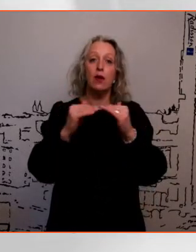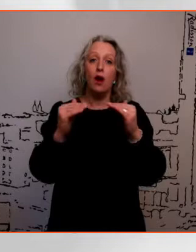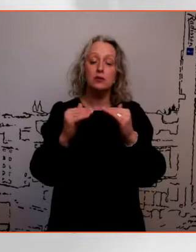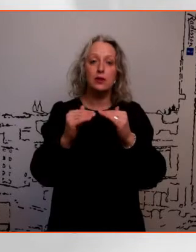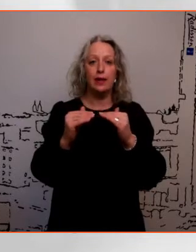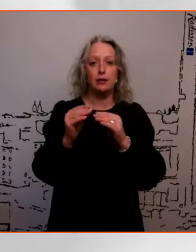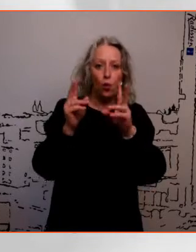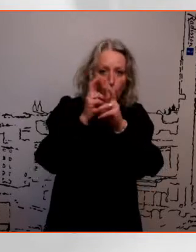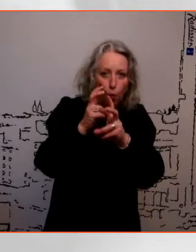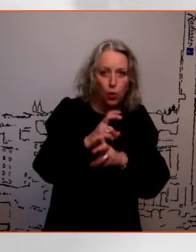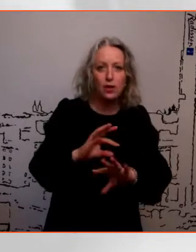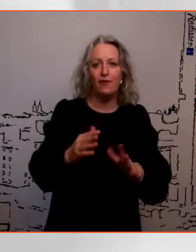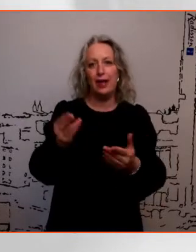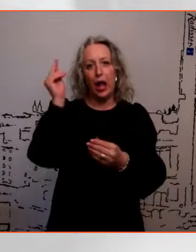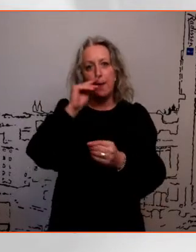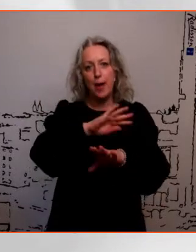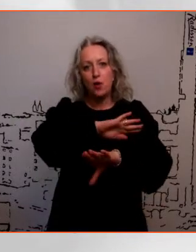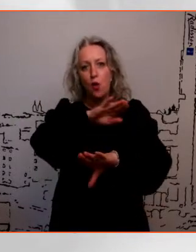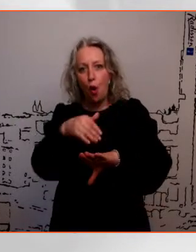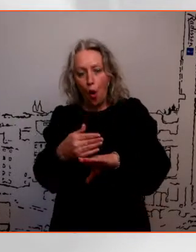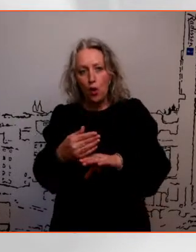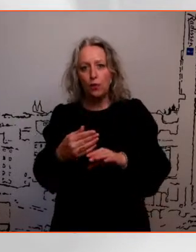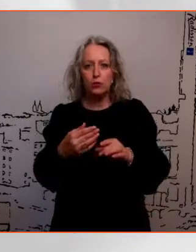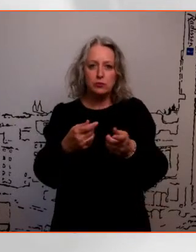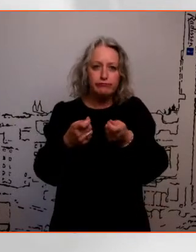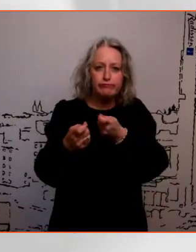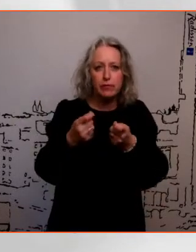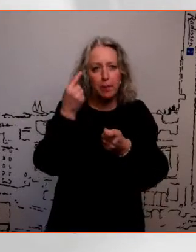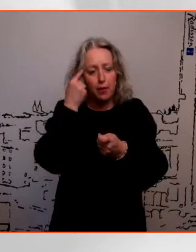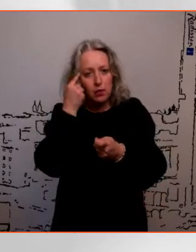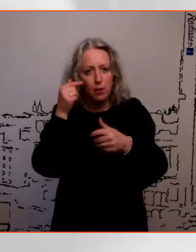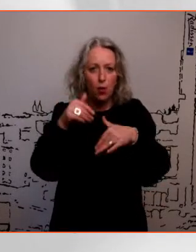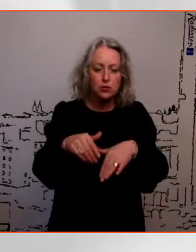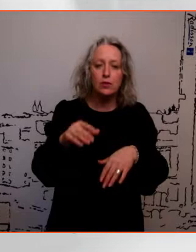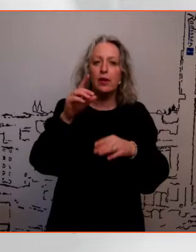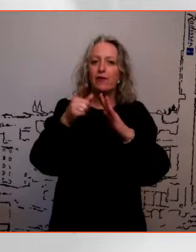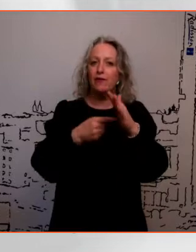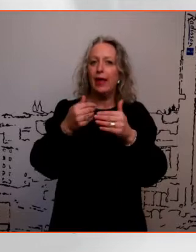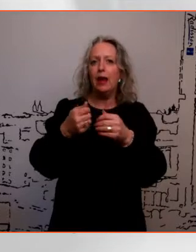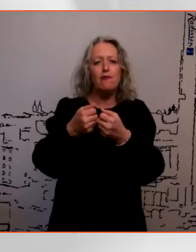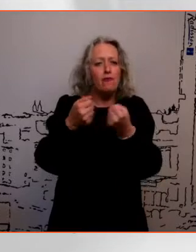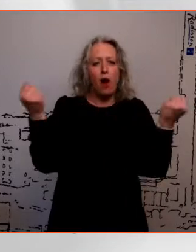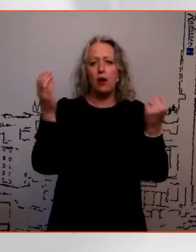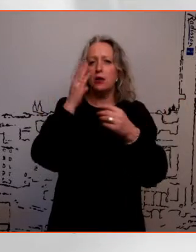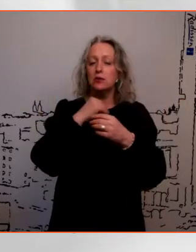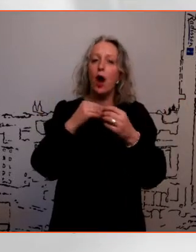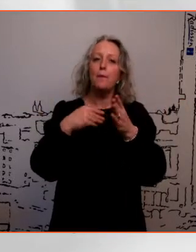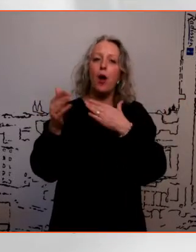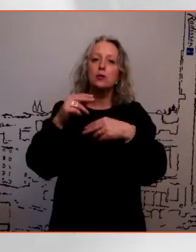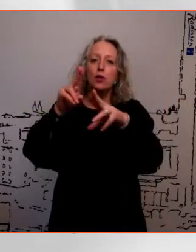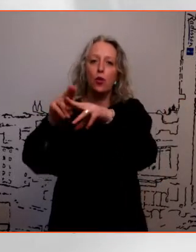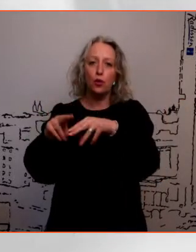õppekuurmust, hakata hästi värakult vaatama juba praktika kohti. Ma tõin selle ikkate näite,